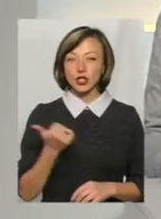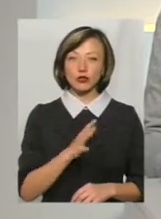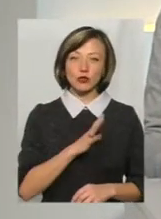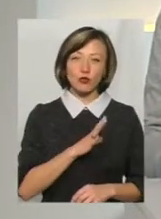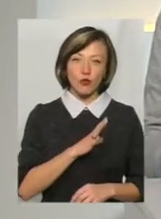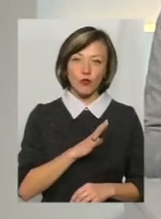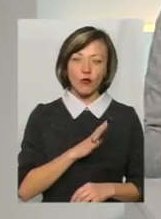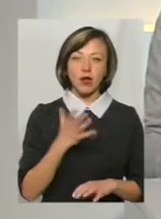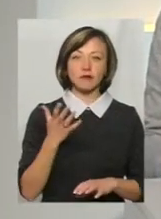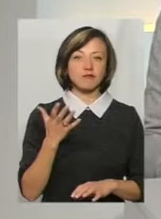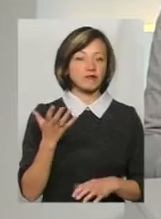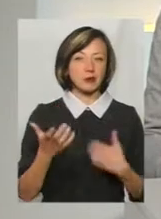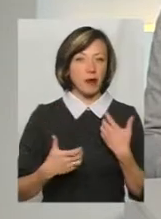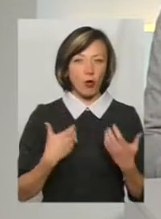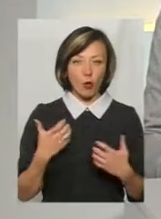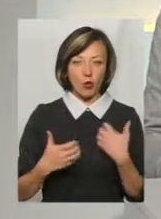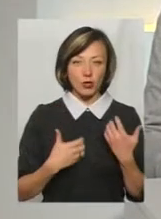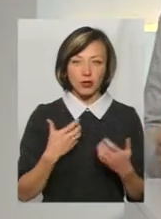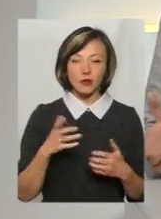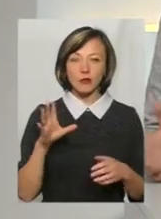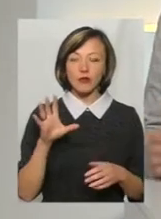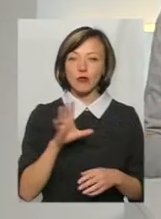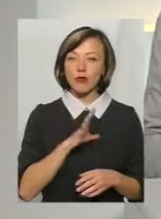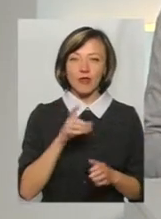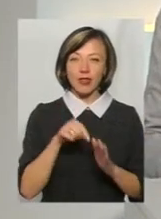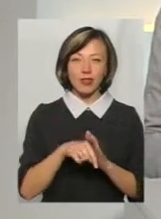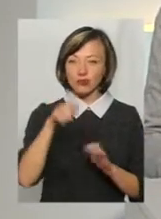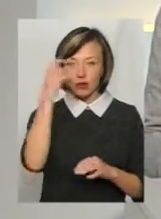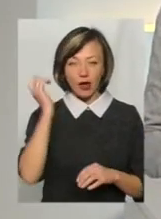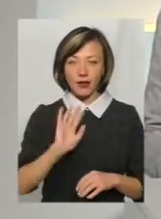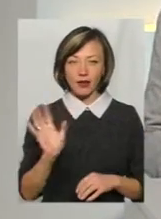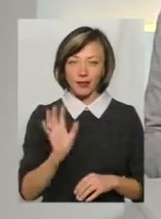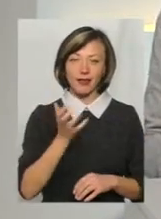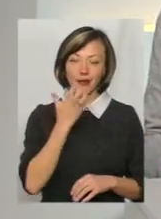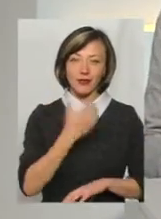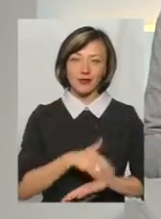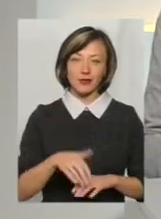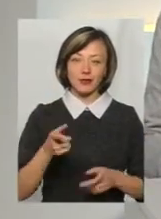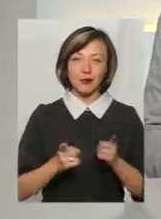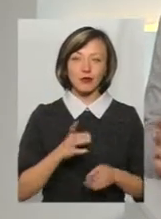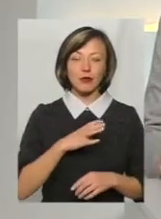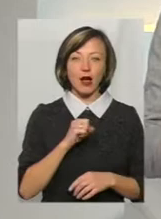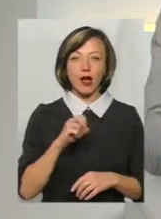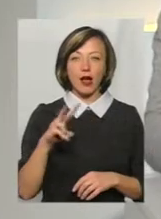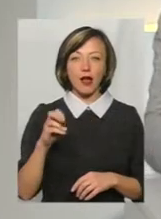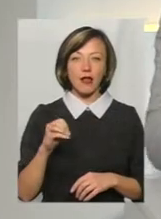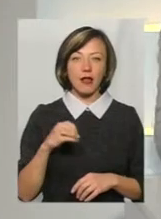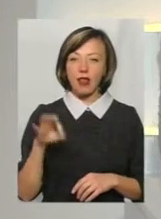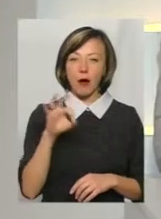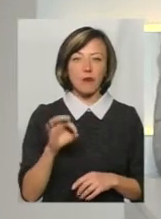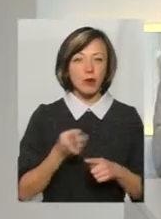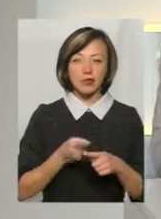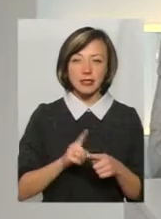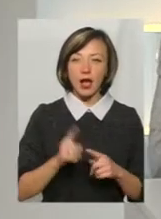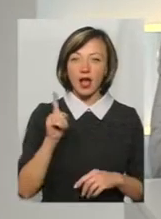доволі таки спекотний. І спекотно було в плані не температура, а хоча і тепло було на вулиці насправді. Але я зараз не про це, а про